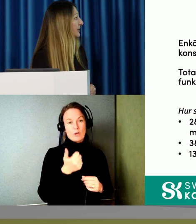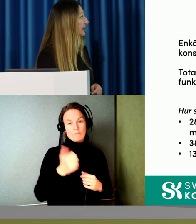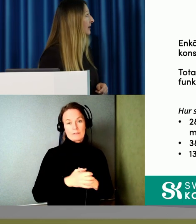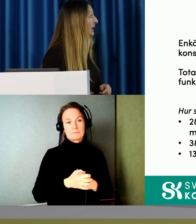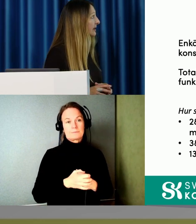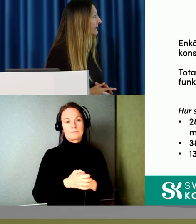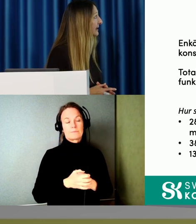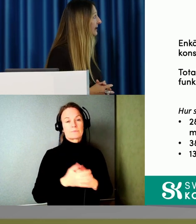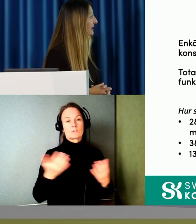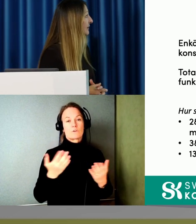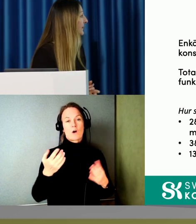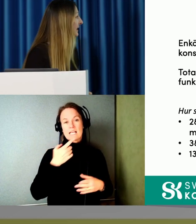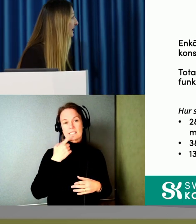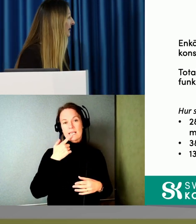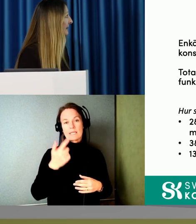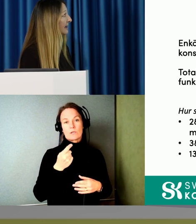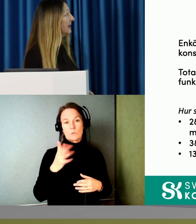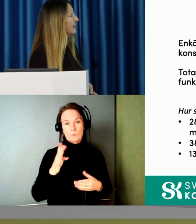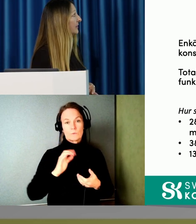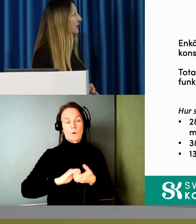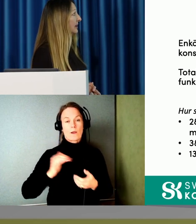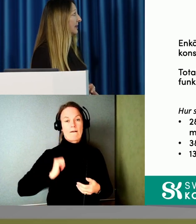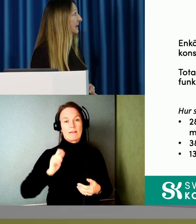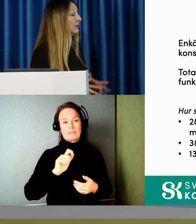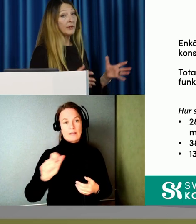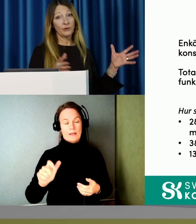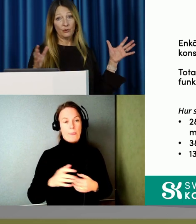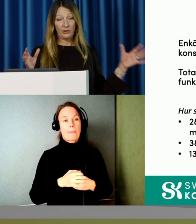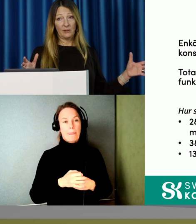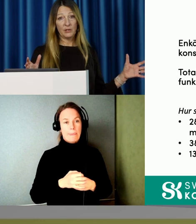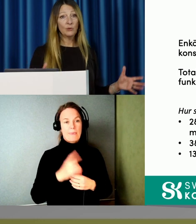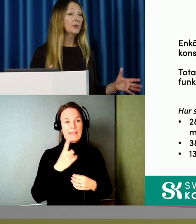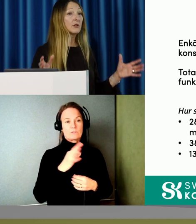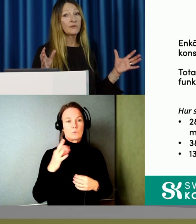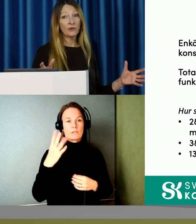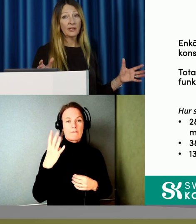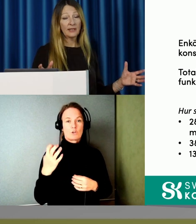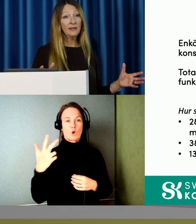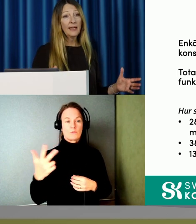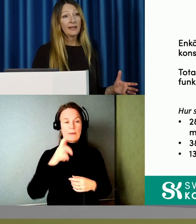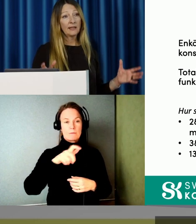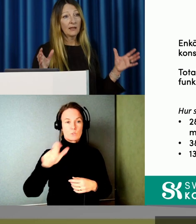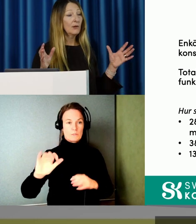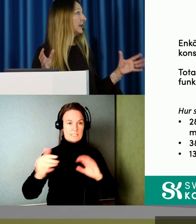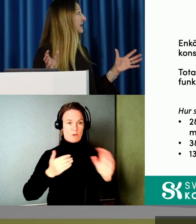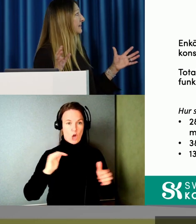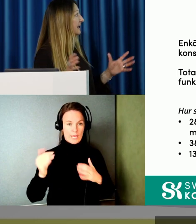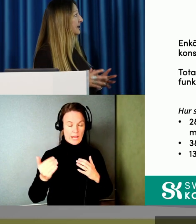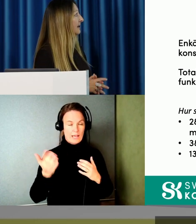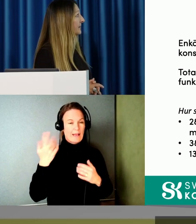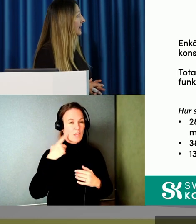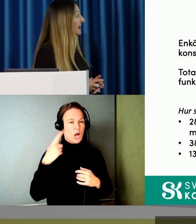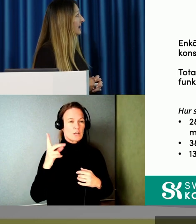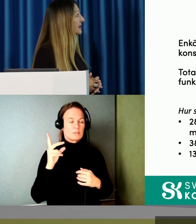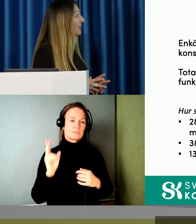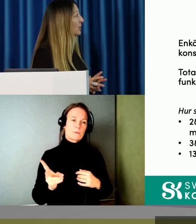kunderna och användarna då? Det här var 148 personer som svarade. Det kan låta som en